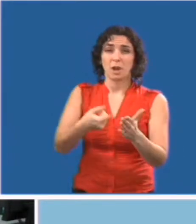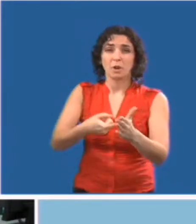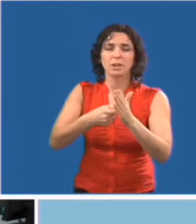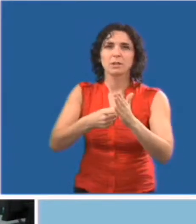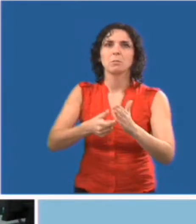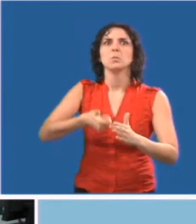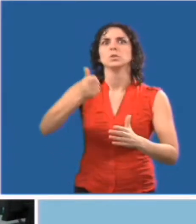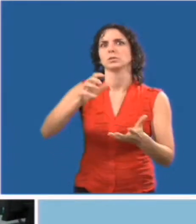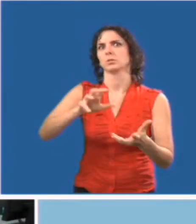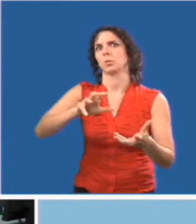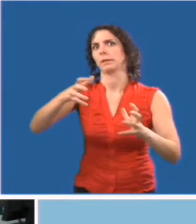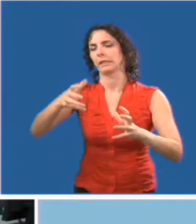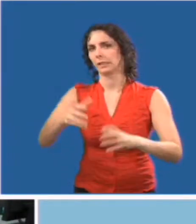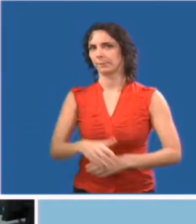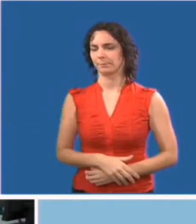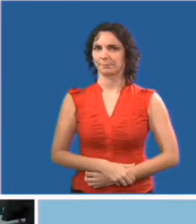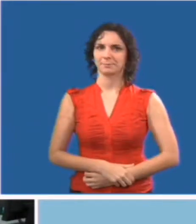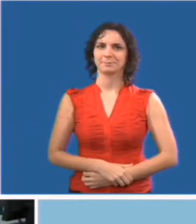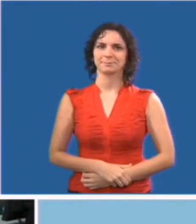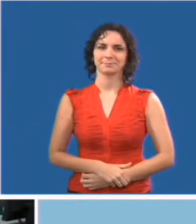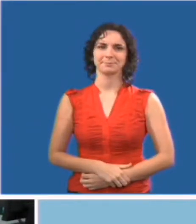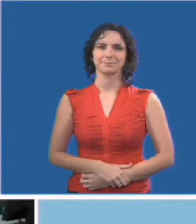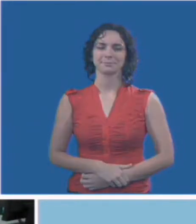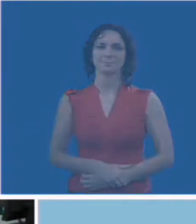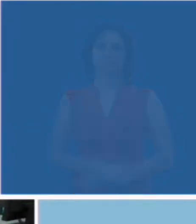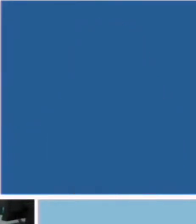un scénario plus complexe